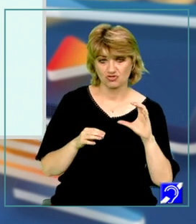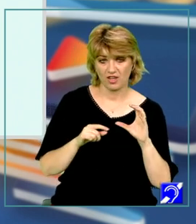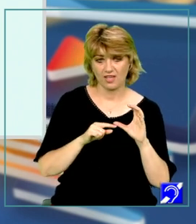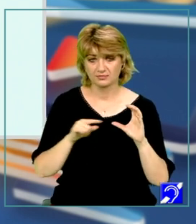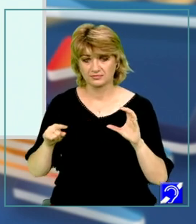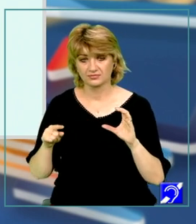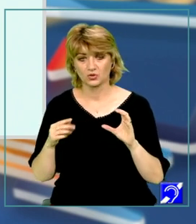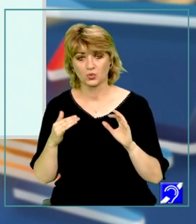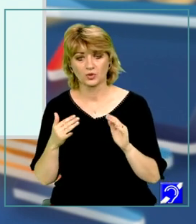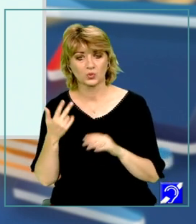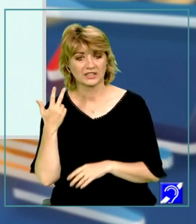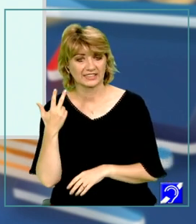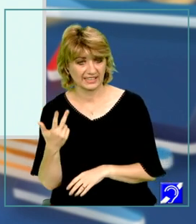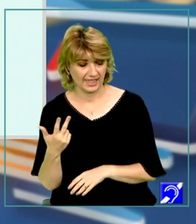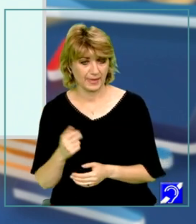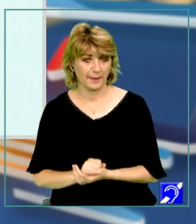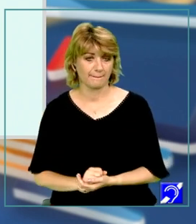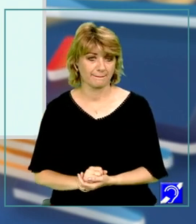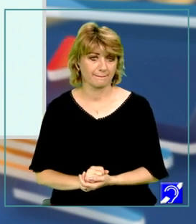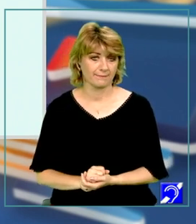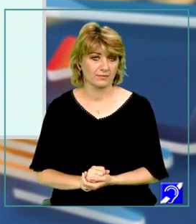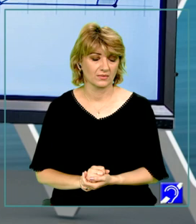corespunde răspunsul cu numărul 3.